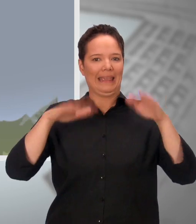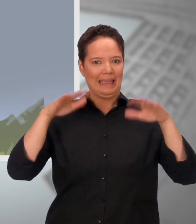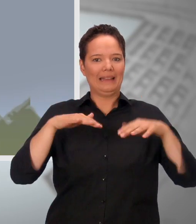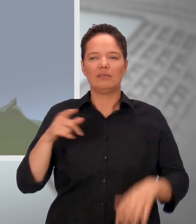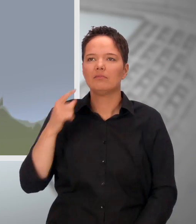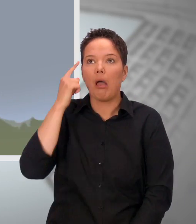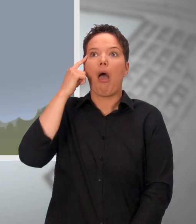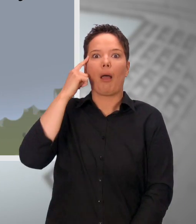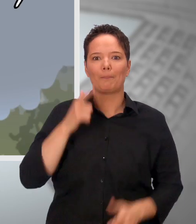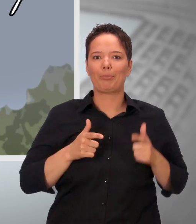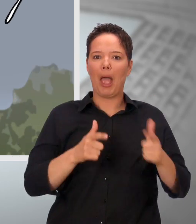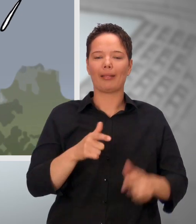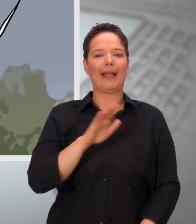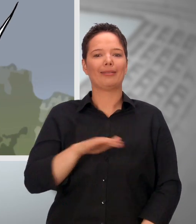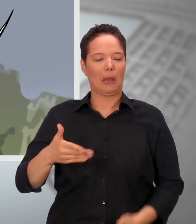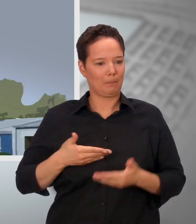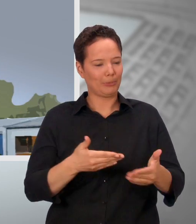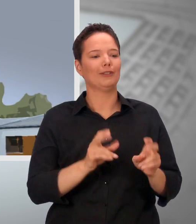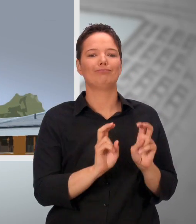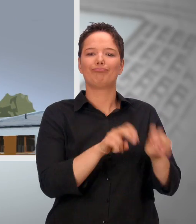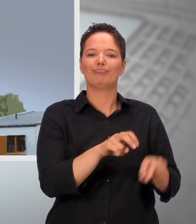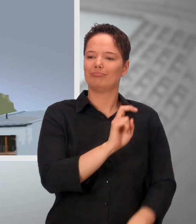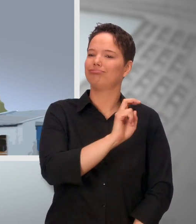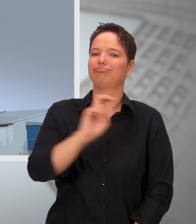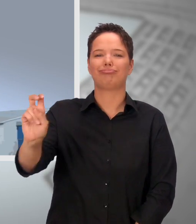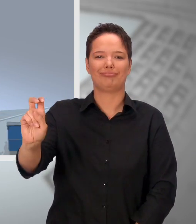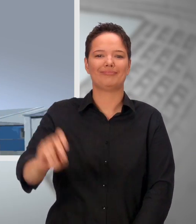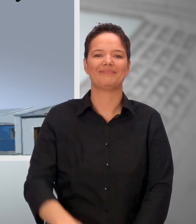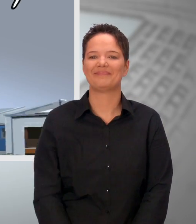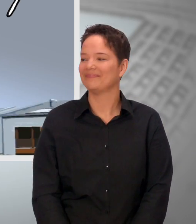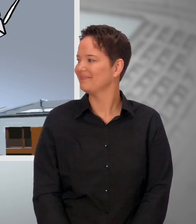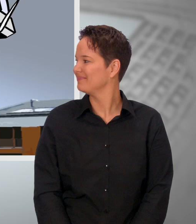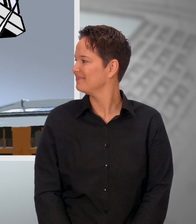Als es zu regnen beginnt, setzt er sie kurz entschlossen in die Schwebebahn.